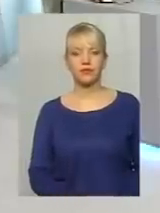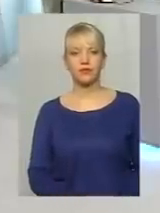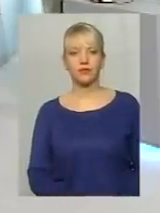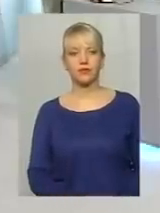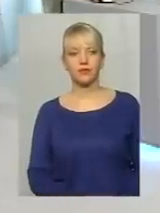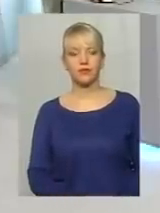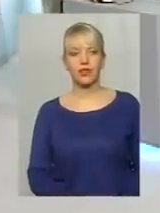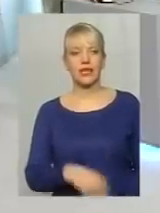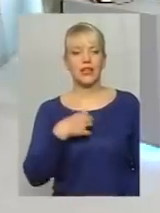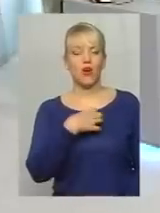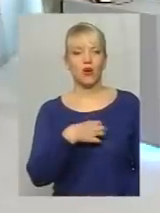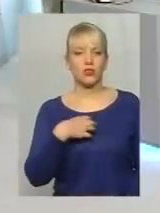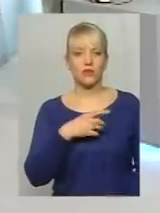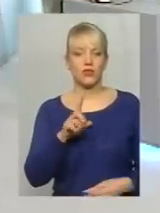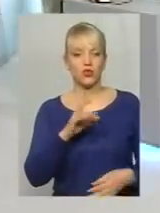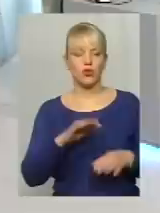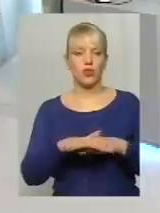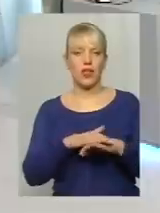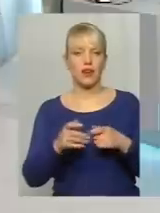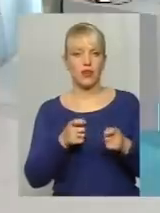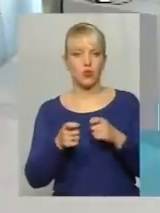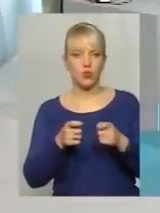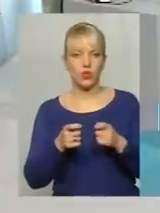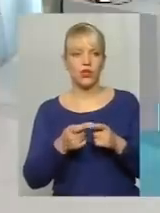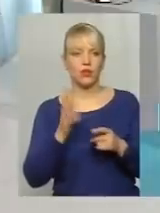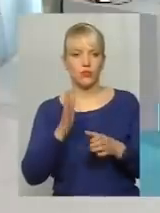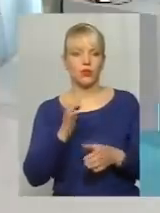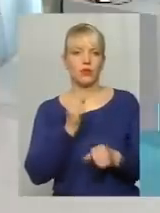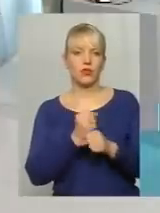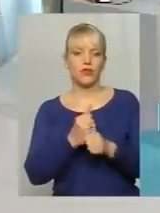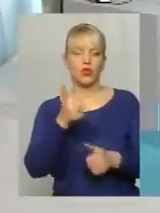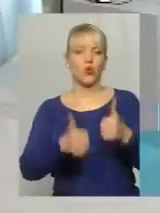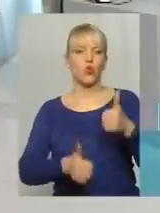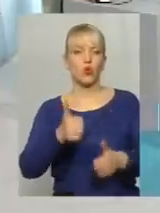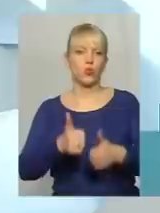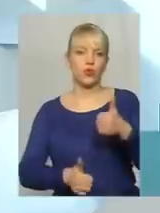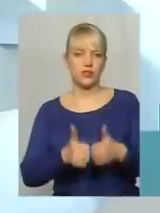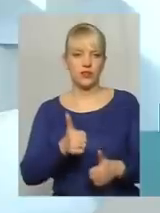Саме основне – це те, що на ринку буде працювати конкурентне середовище,